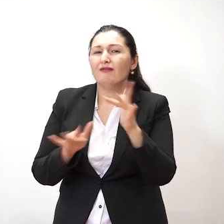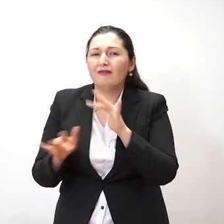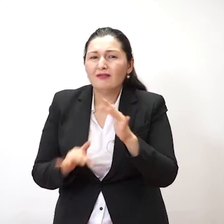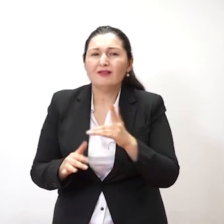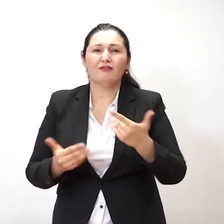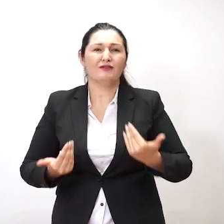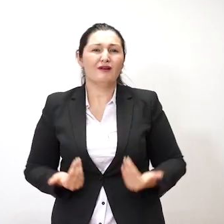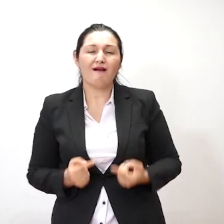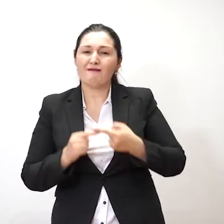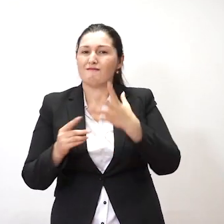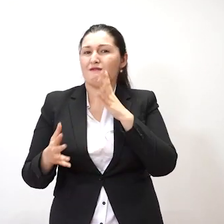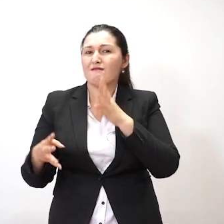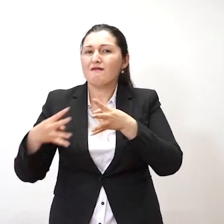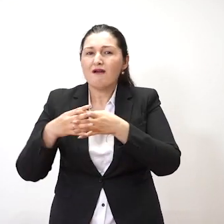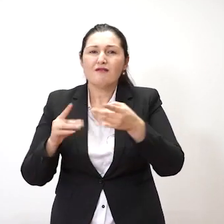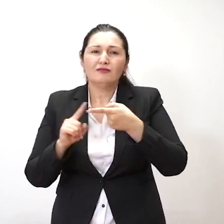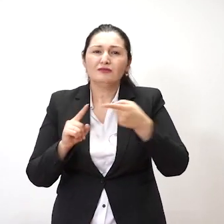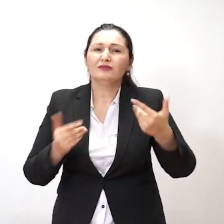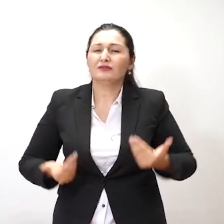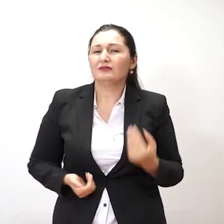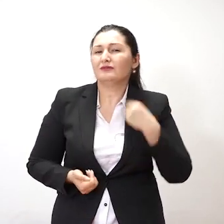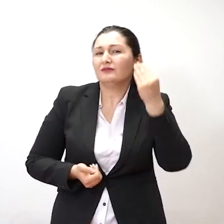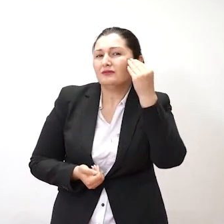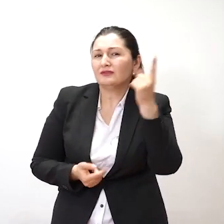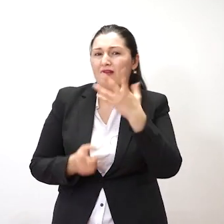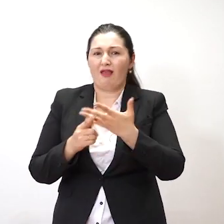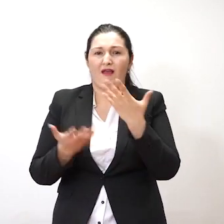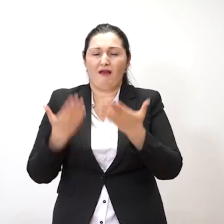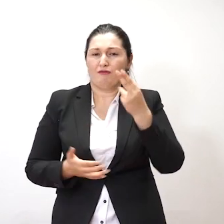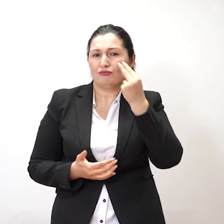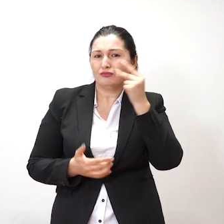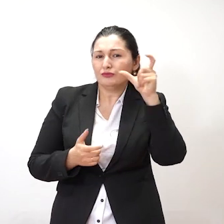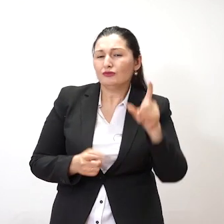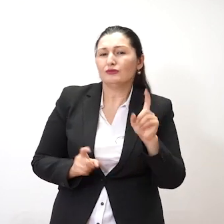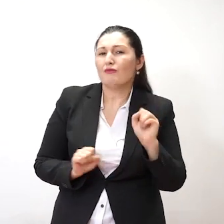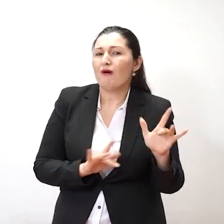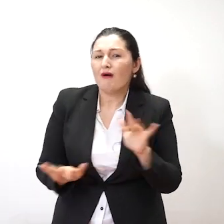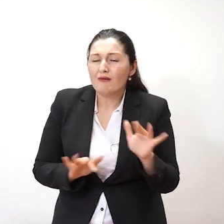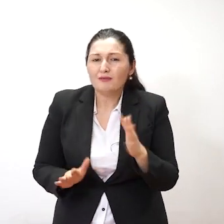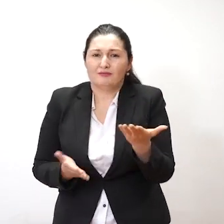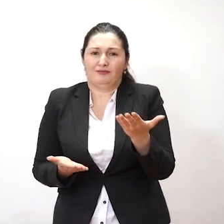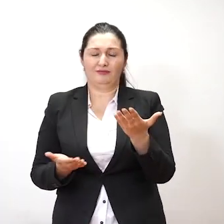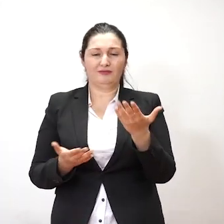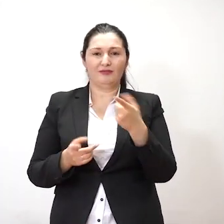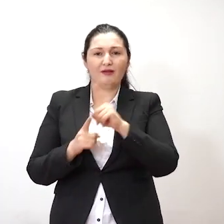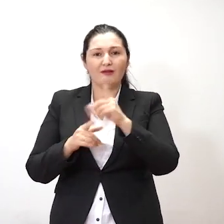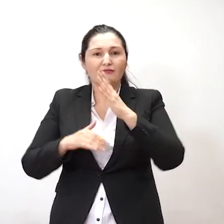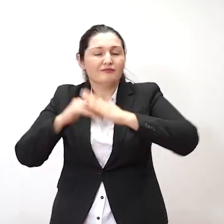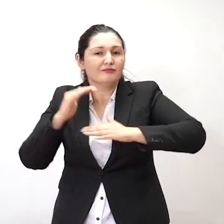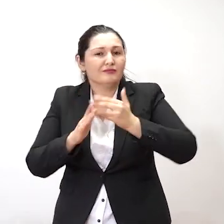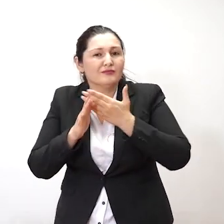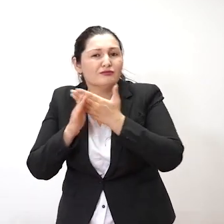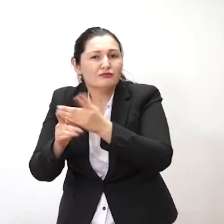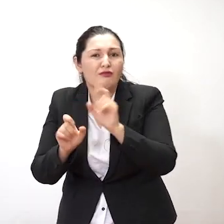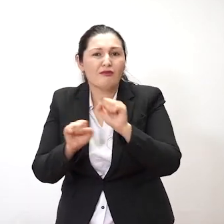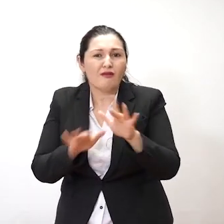اینی زندگی یک جاید. و در طول زندگی یک جاید من فکر نکنم هم هیچ بدی ندارد. اگر مرد تواند که اگر دستش می رسد اگر ایم